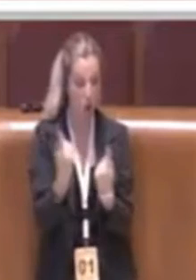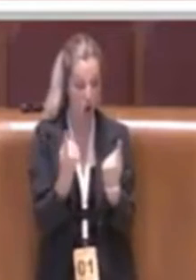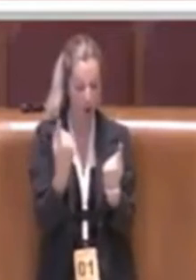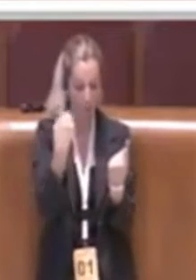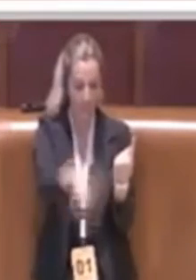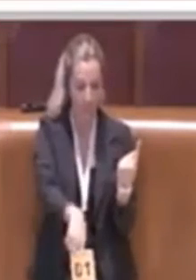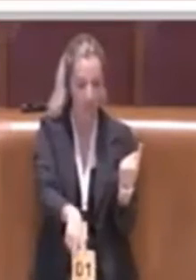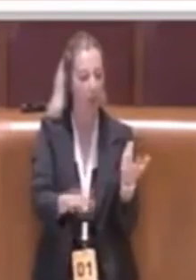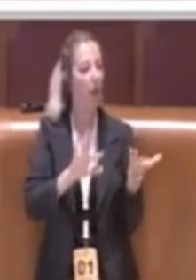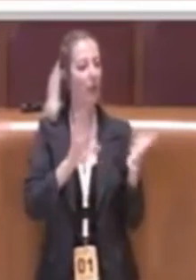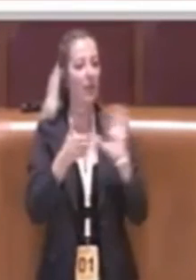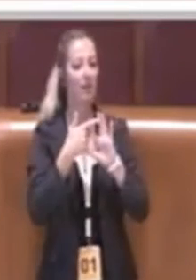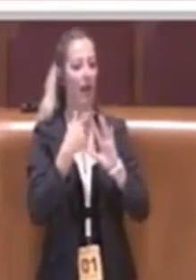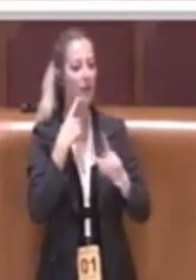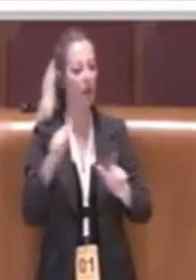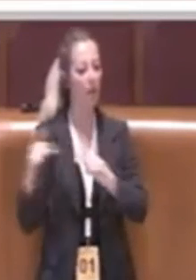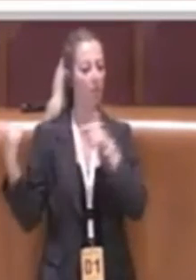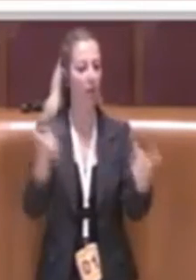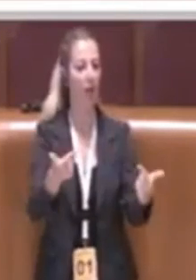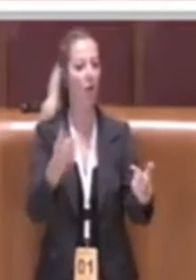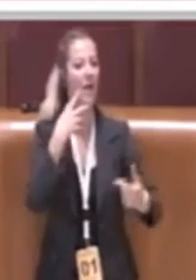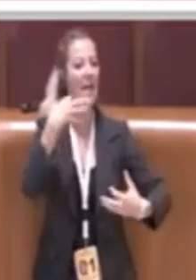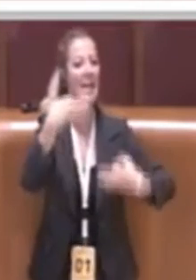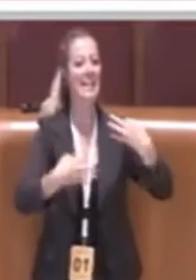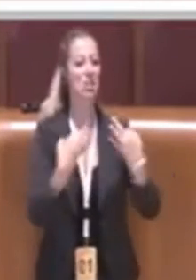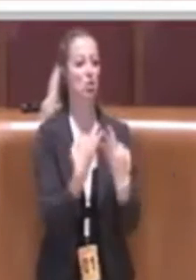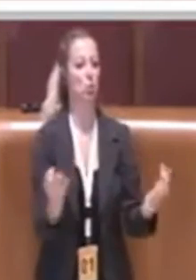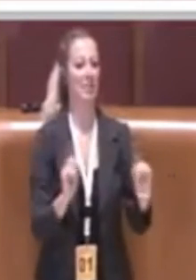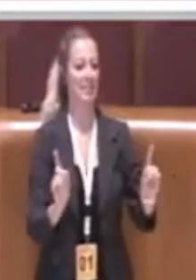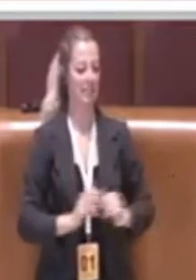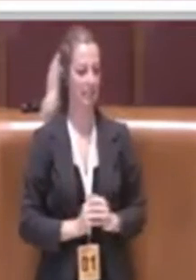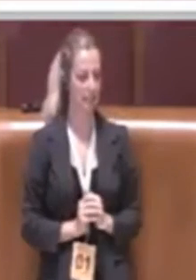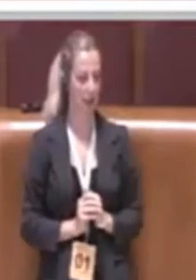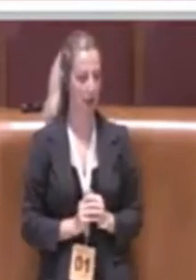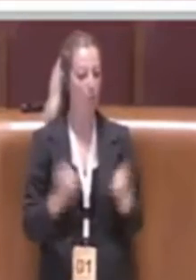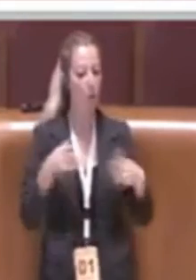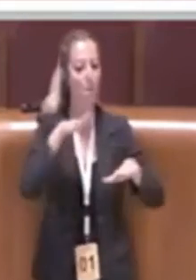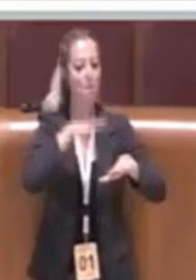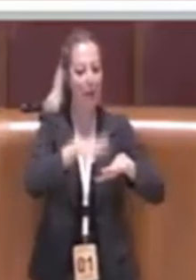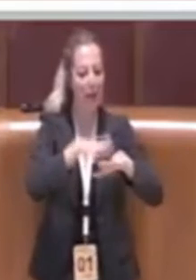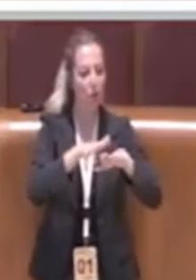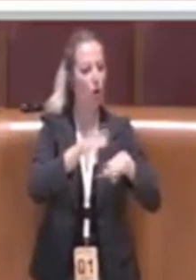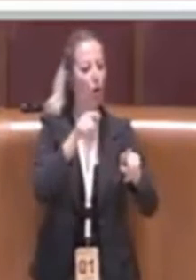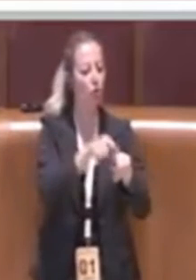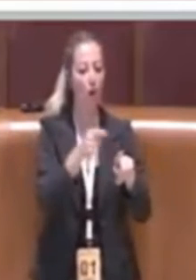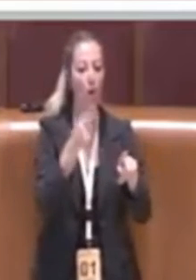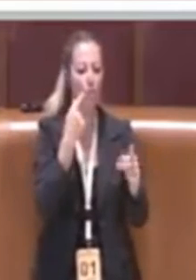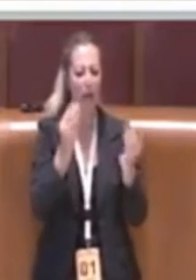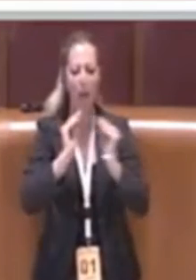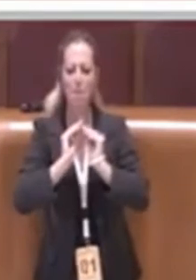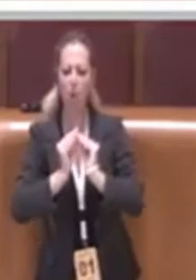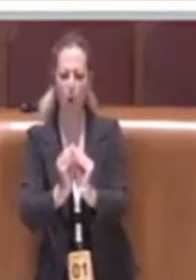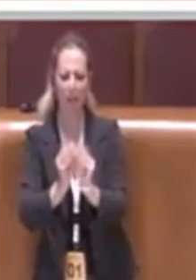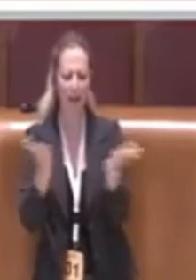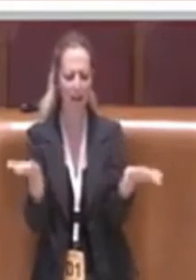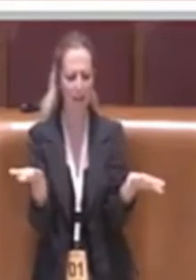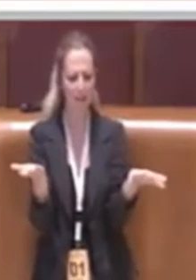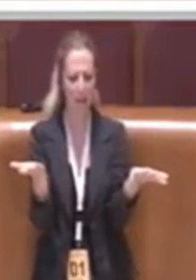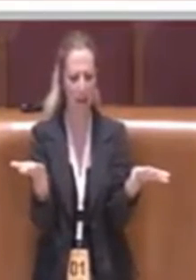il metodo che è stato utilizzato e soprattutto le modalità di come si è svolto